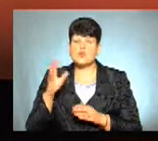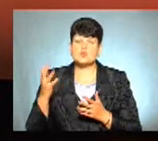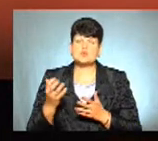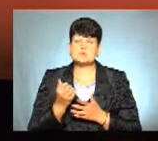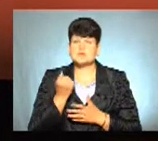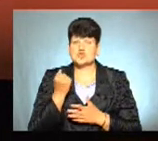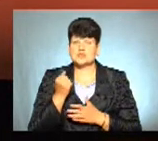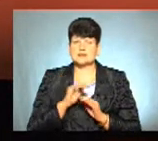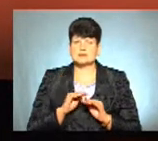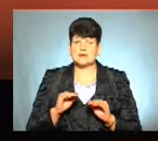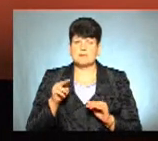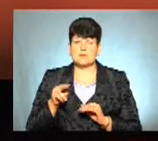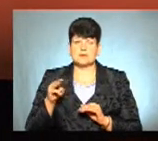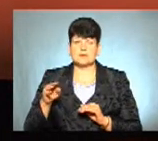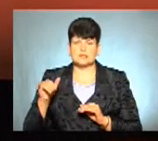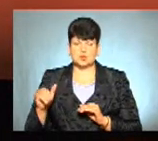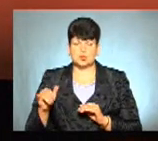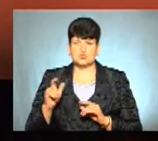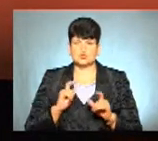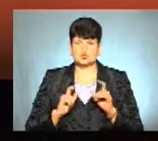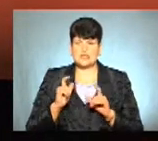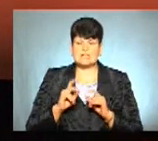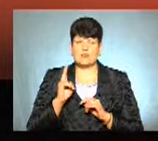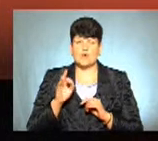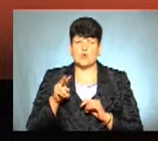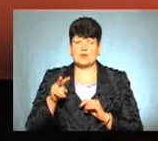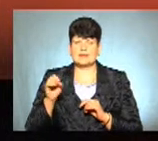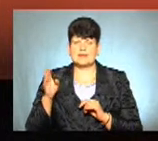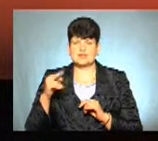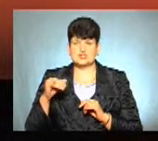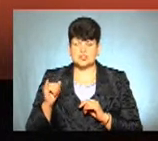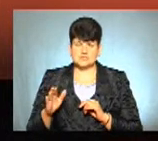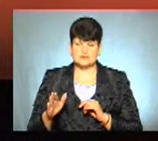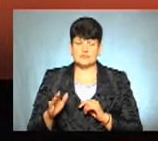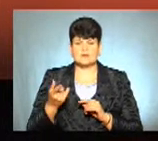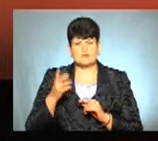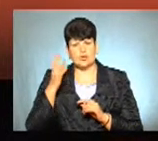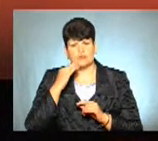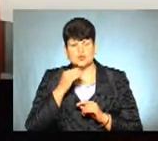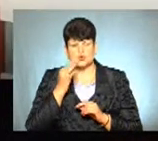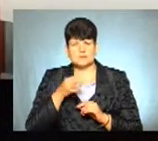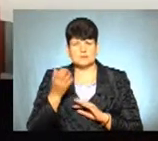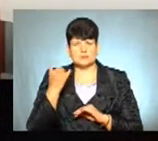учнів ПТУ та студентів коледжів, враховуючи і минулорічний досвід, і, можливо, цьогорічний?